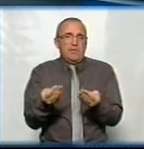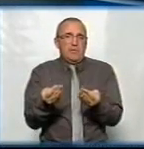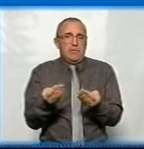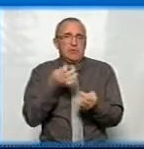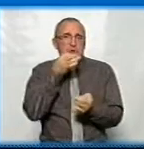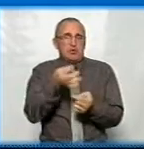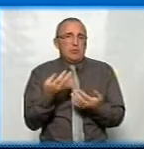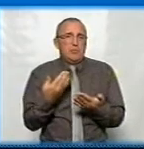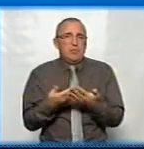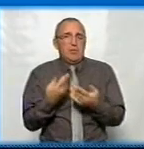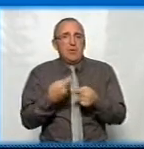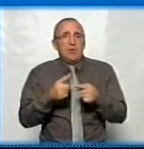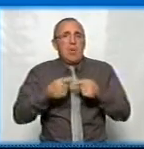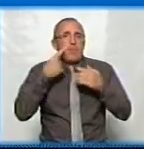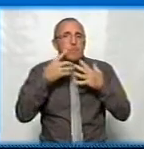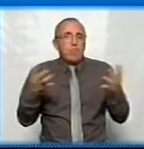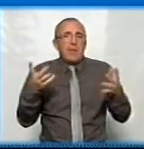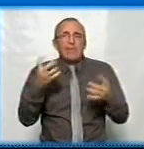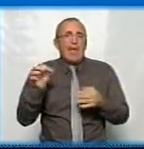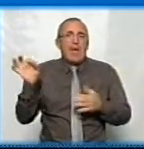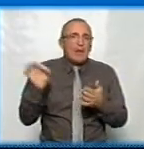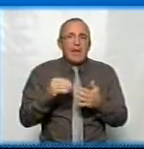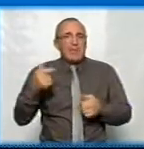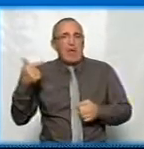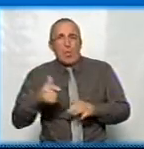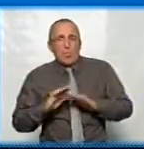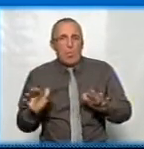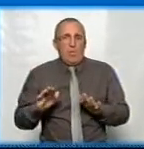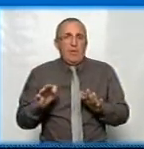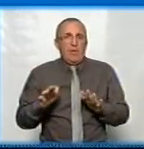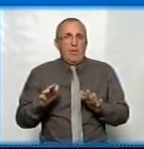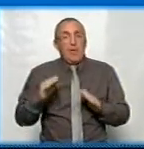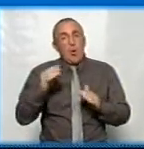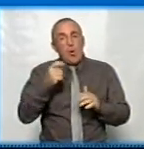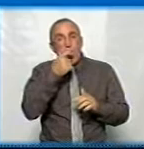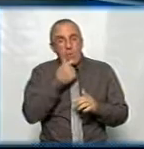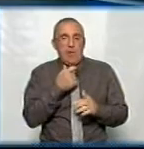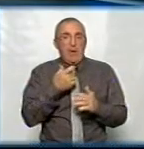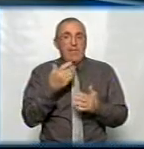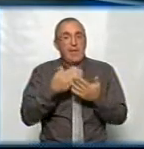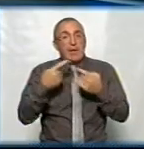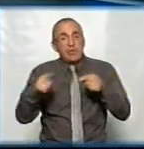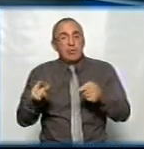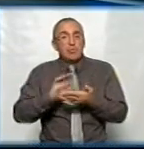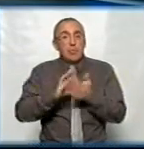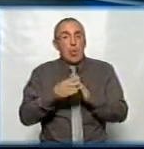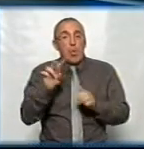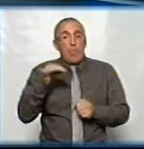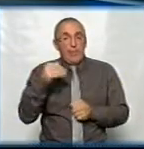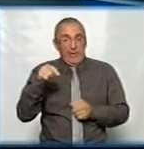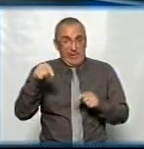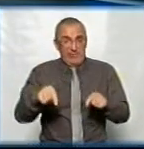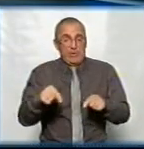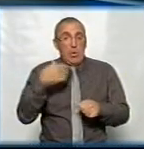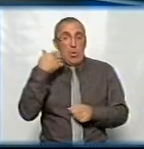скажімо, такі більш нерізкі, негрубі, більш коректні. У нас є інша ситуація у Кропивницькому, коли